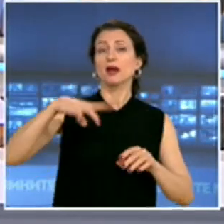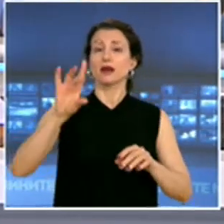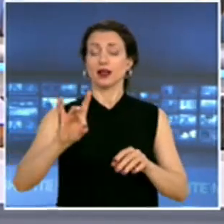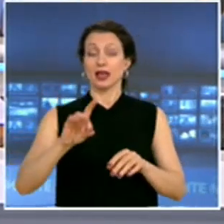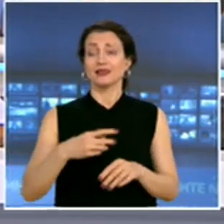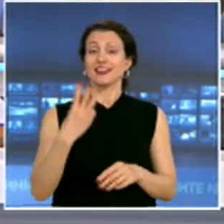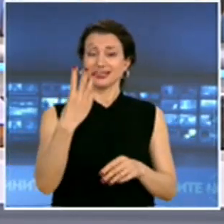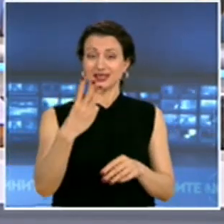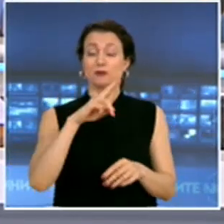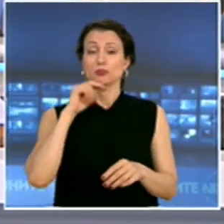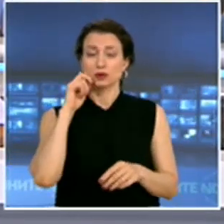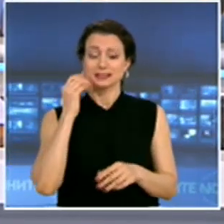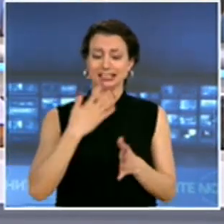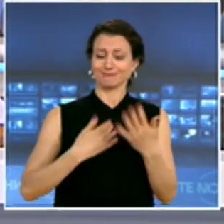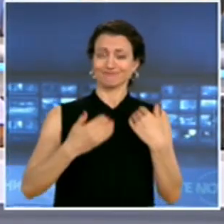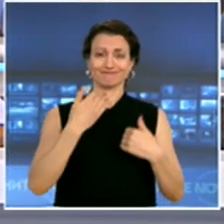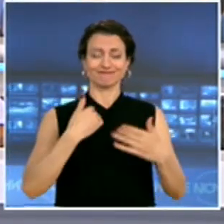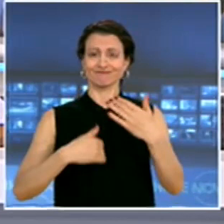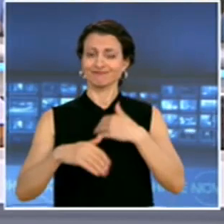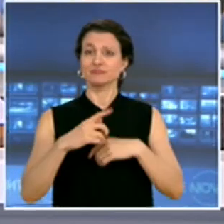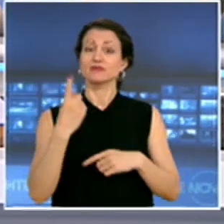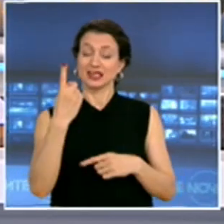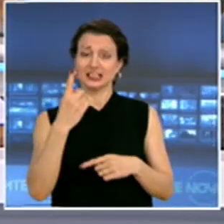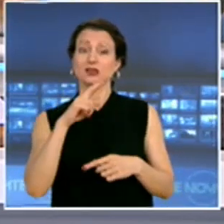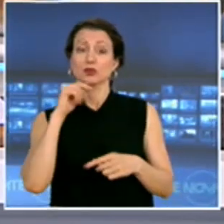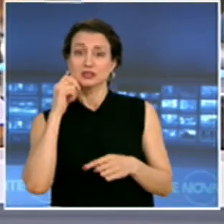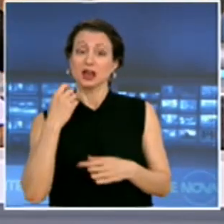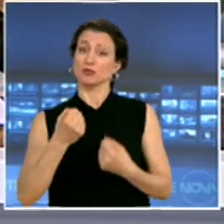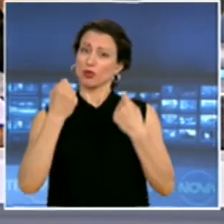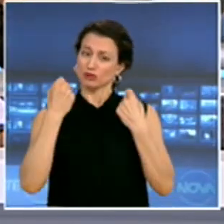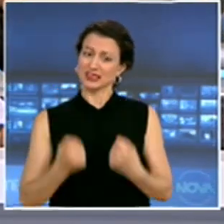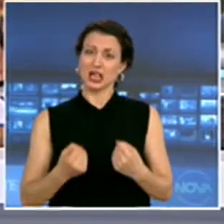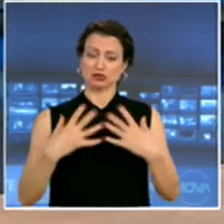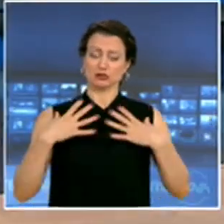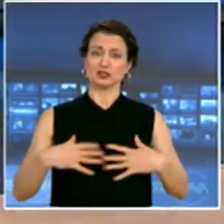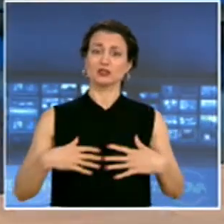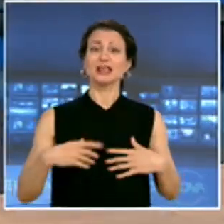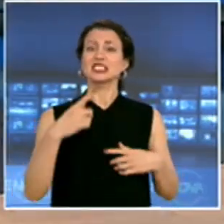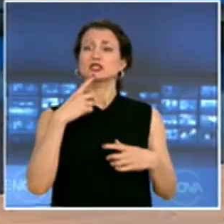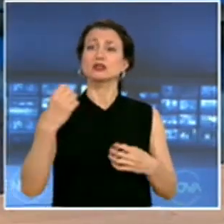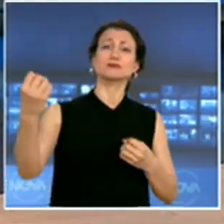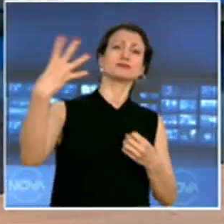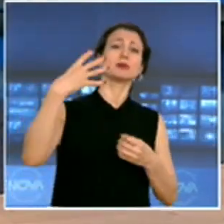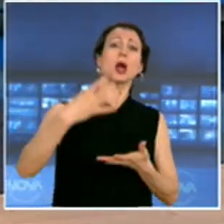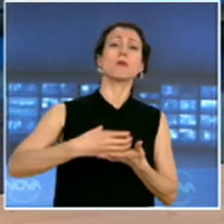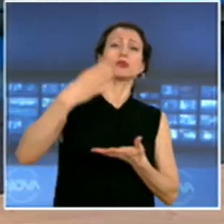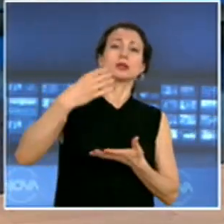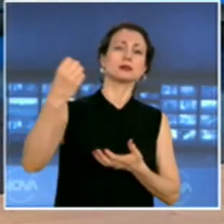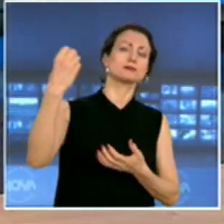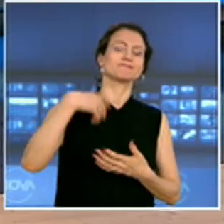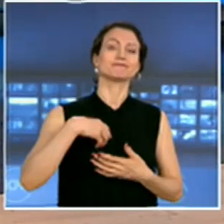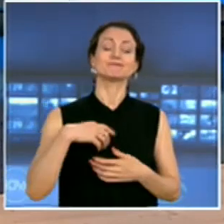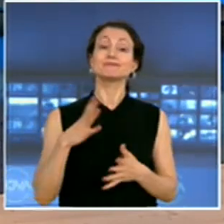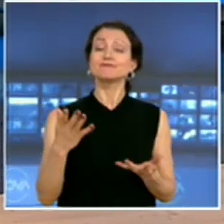Един от тях е в по-тежко състояние след удар с бутилка. Кой е посегнал на полицаите? И имало ли е полицейско насилие от другата страна?